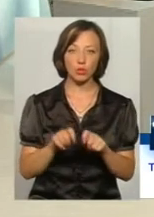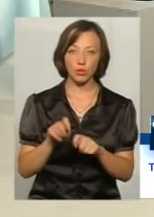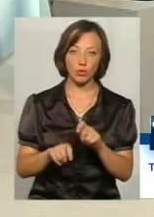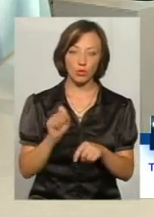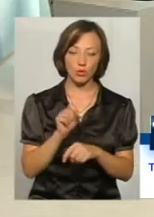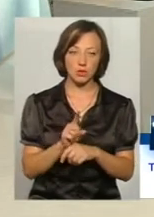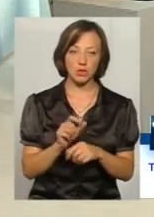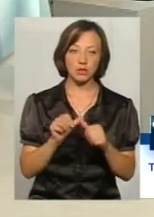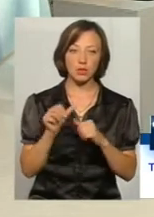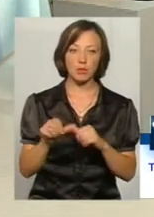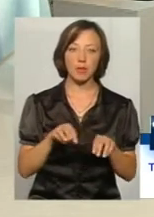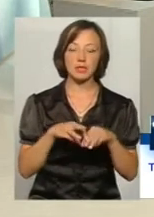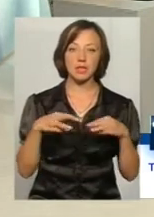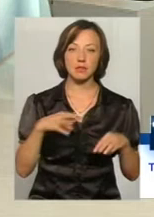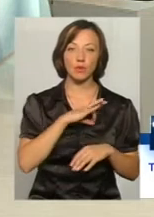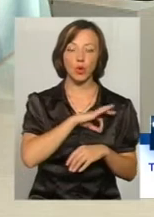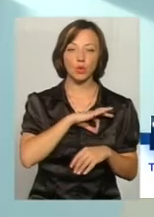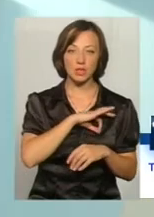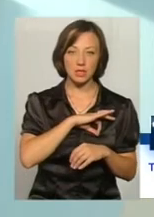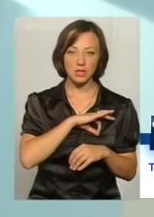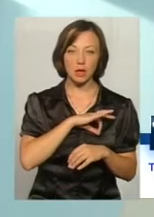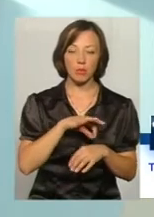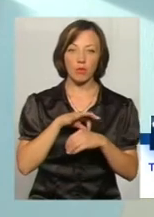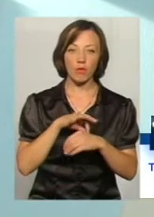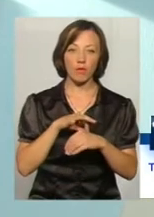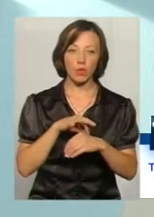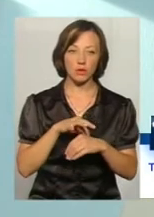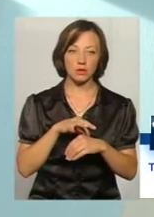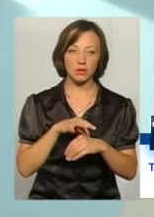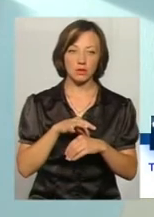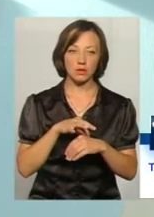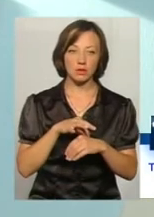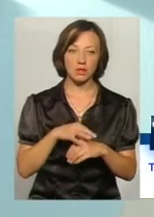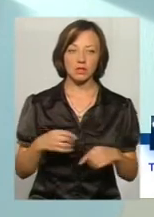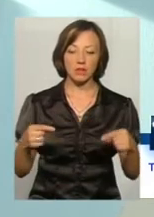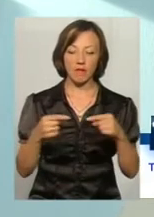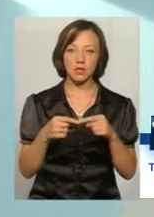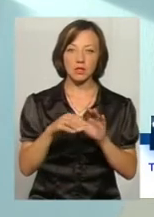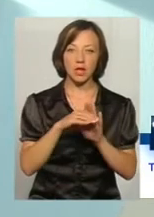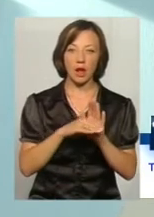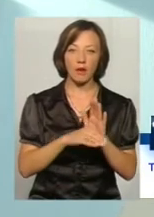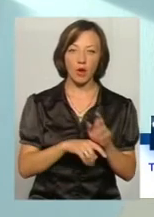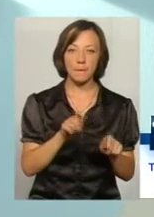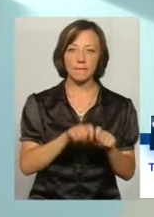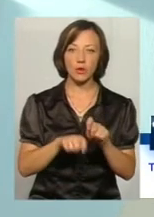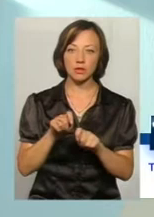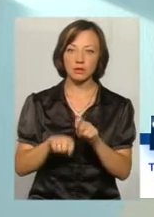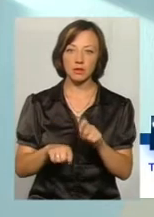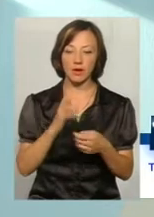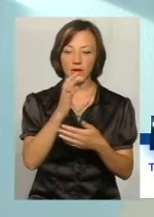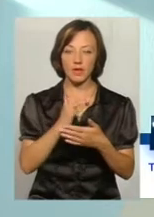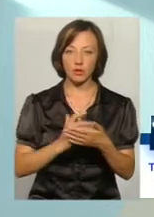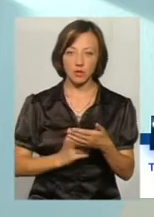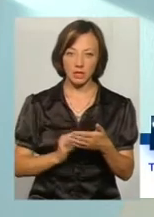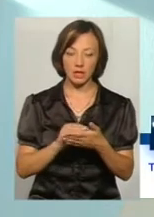Зокрема, Міністерство юстиції проводить за визначеним графіком моніторинг відомостей реєстру